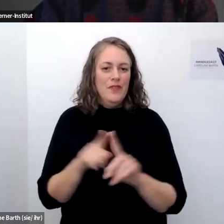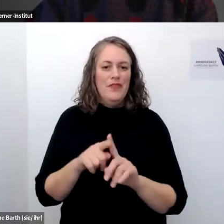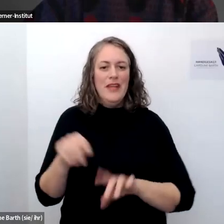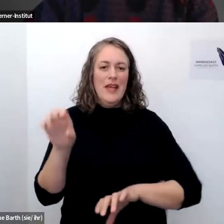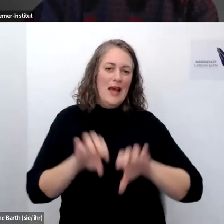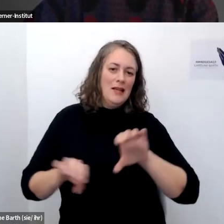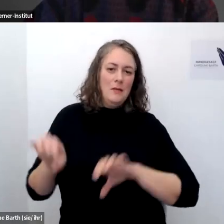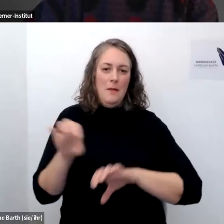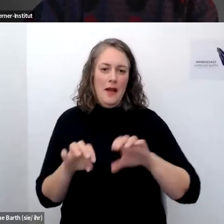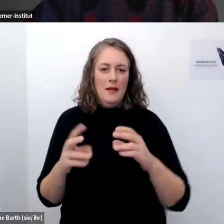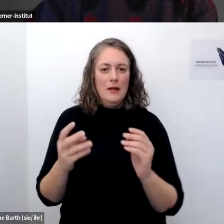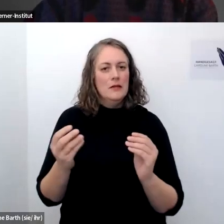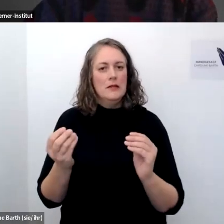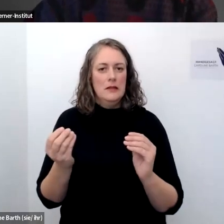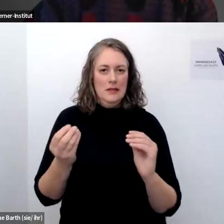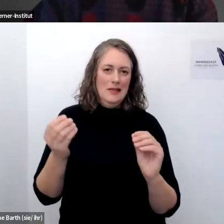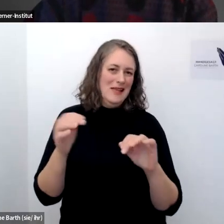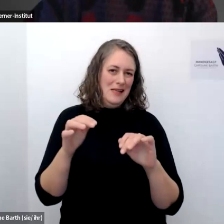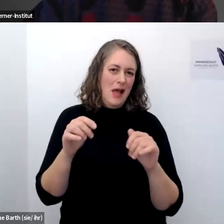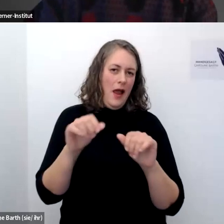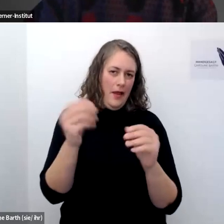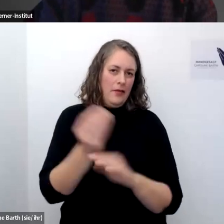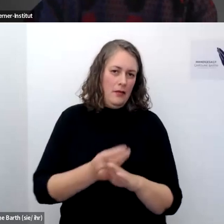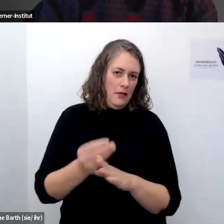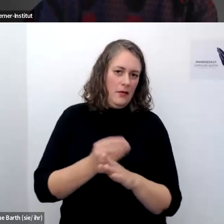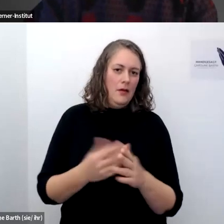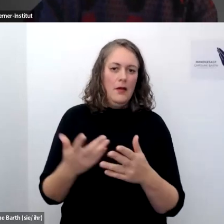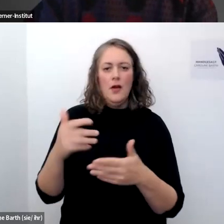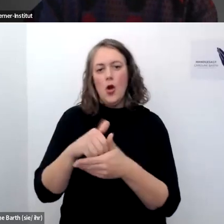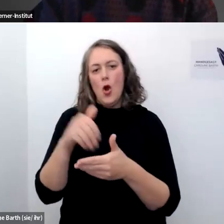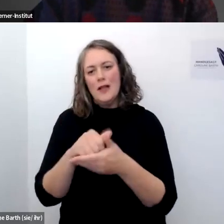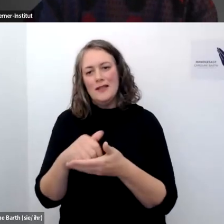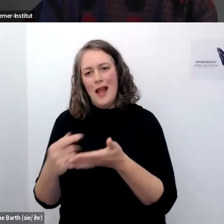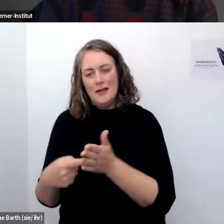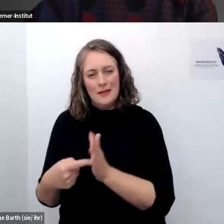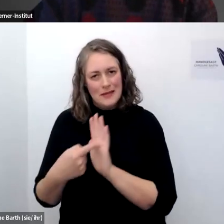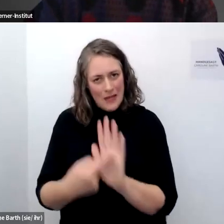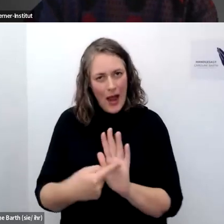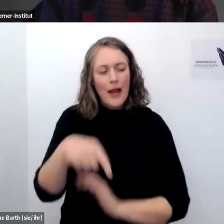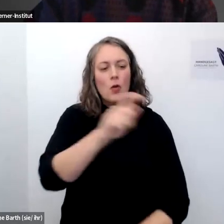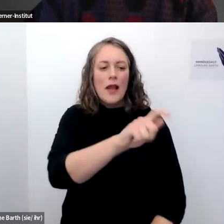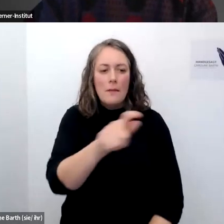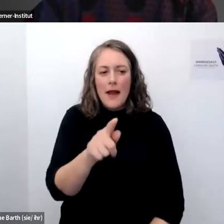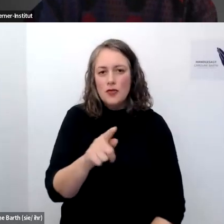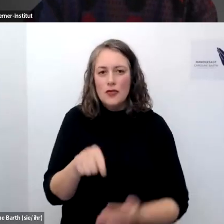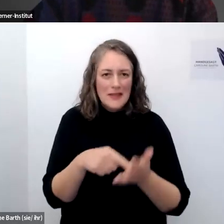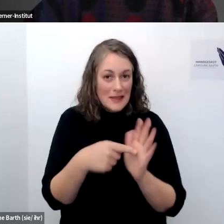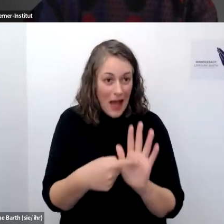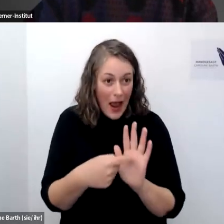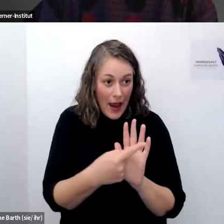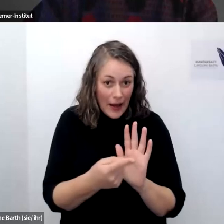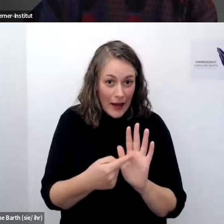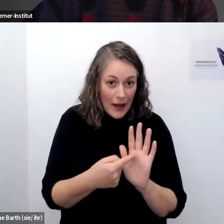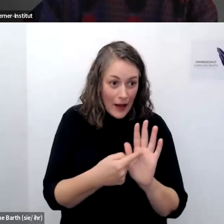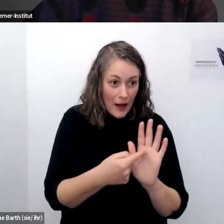das design machen kann indem ich gezielt eben content zeige und menschen darauf reagieren aber ich möchte auch gar gar keinen fall